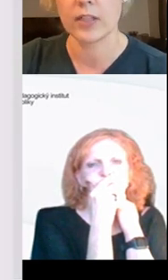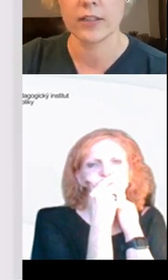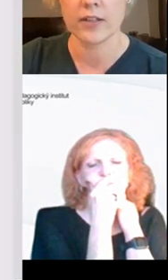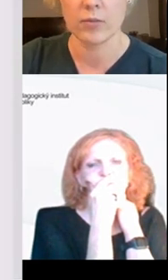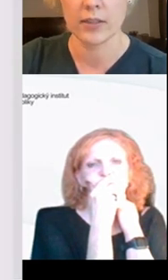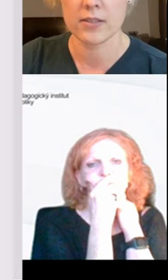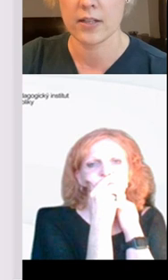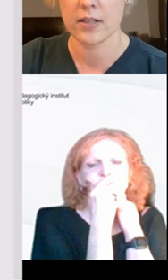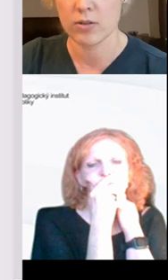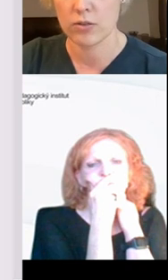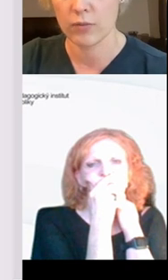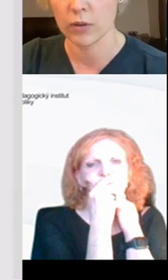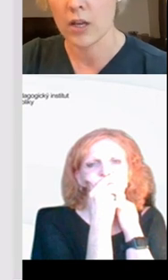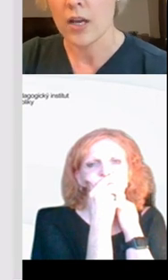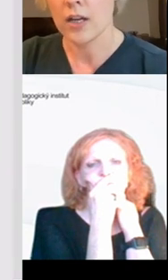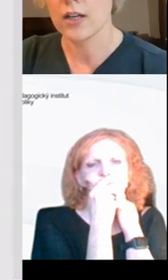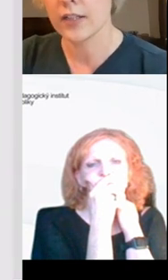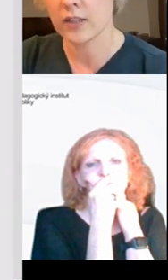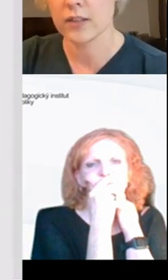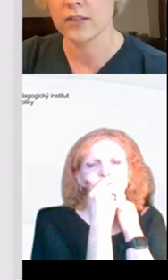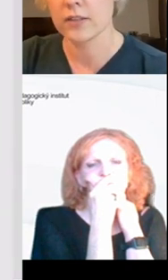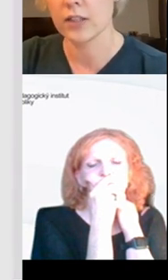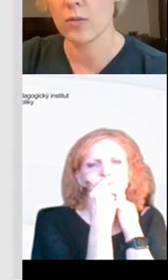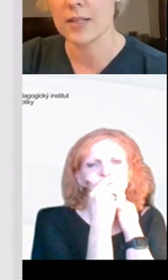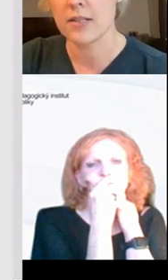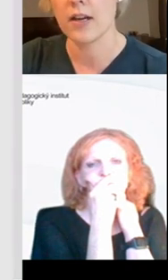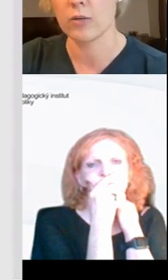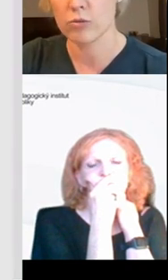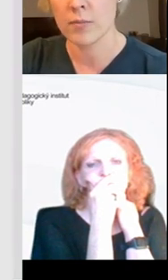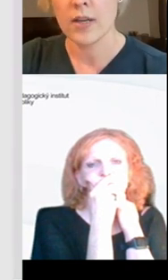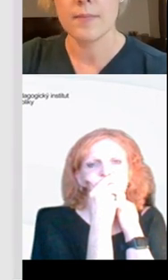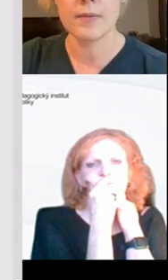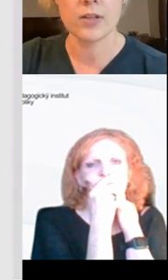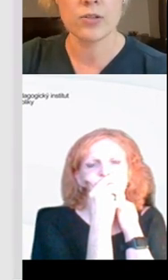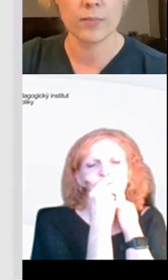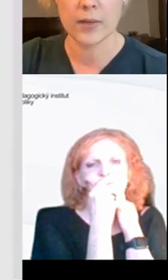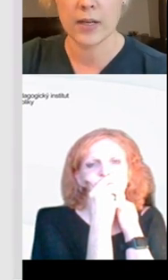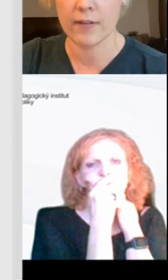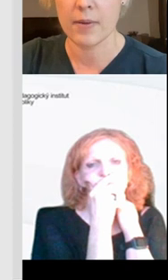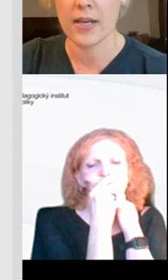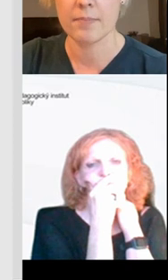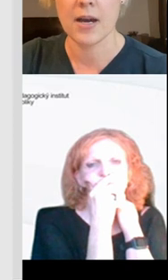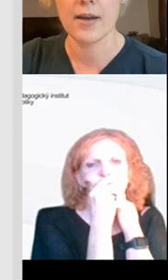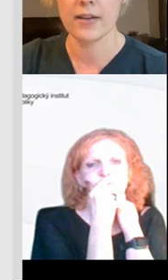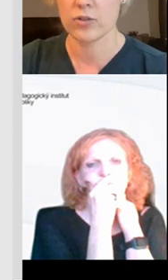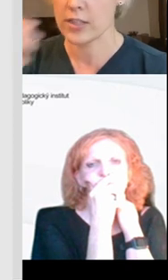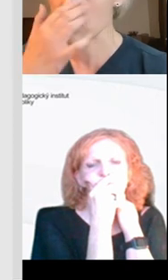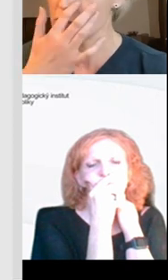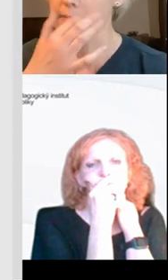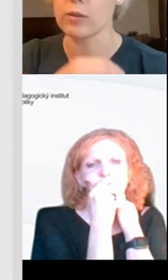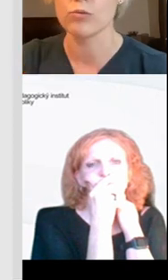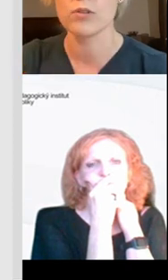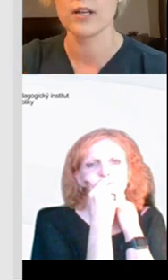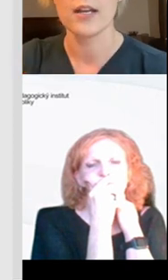žáka připravit v digitálních kompetenciích na běžný život. Těch oblastí je osm, my v našim RVP jich máme